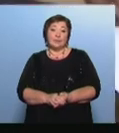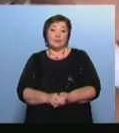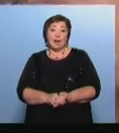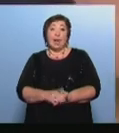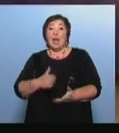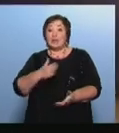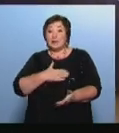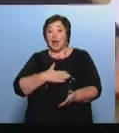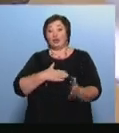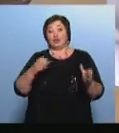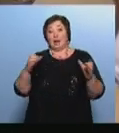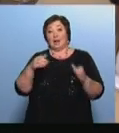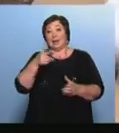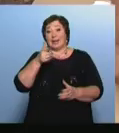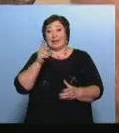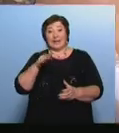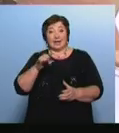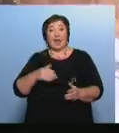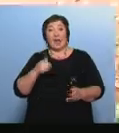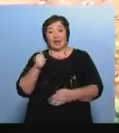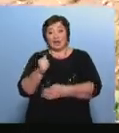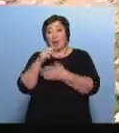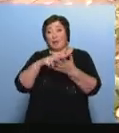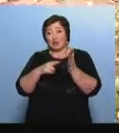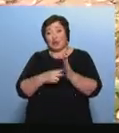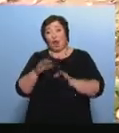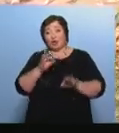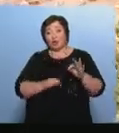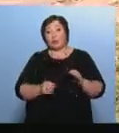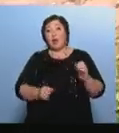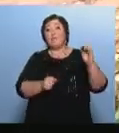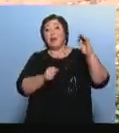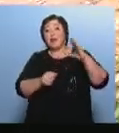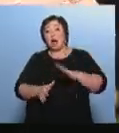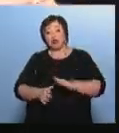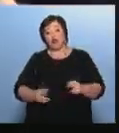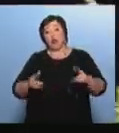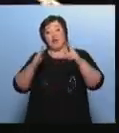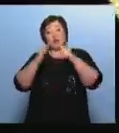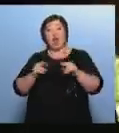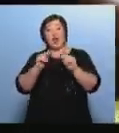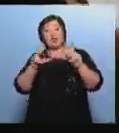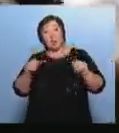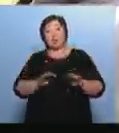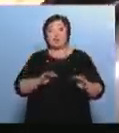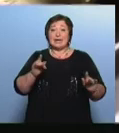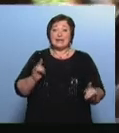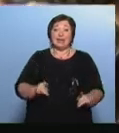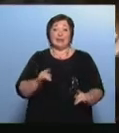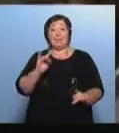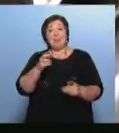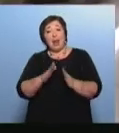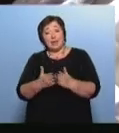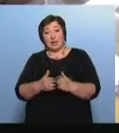Наша телерадиокомпания Тоже решила поддержать проект реконструкции парашютной вышки Школы, детские сады, библиотеки и просто горожане